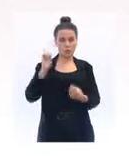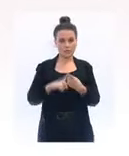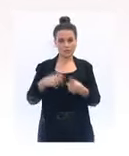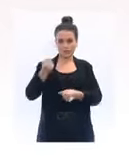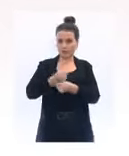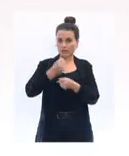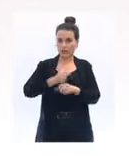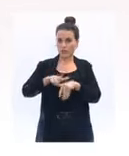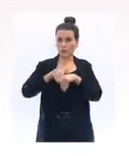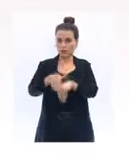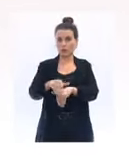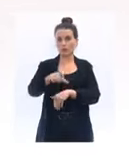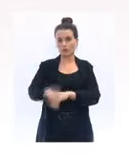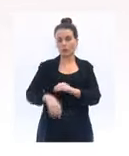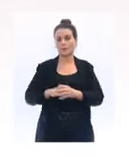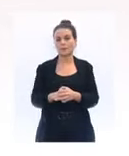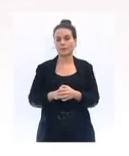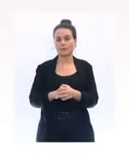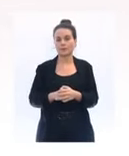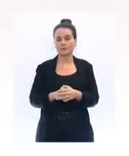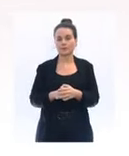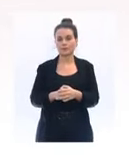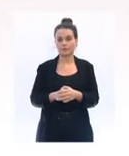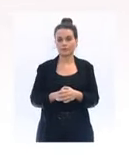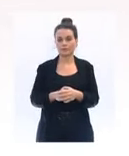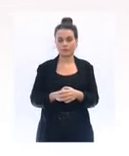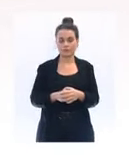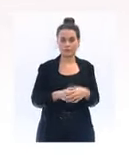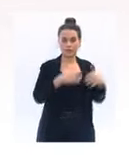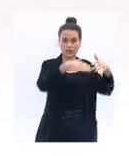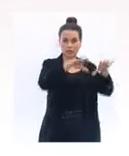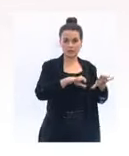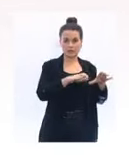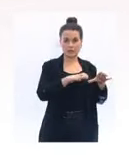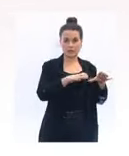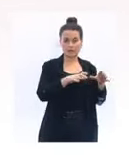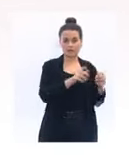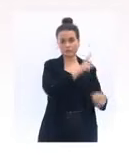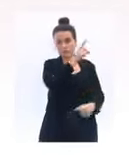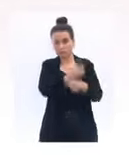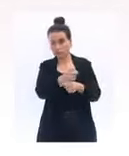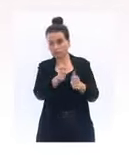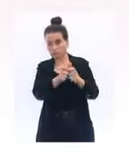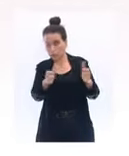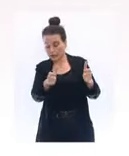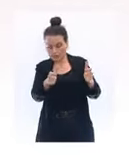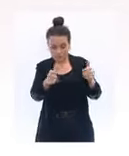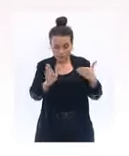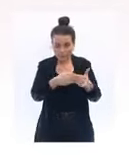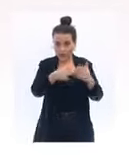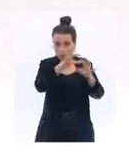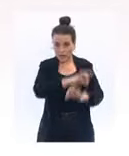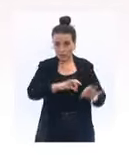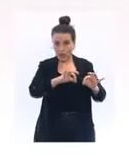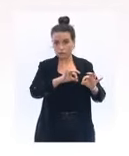Toutes les entreprises qui ne sont pas fermées administrativement doivent pouvoir continuer à